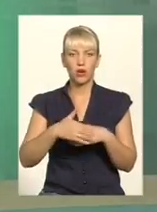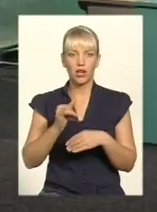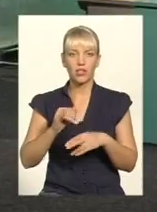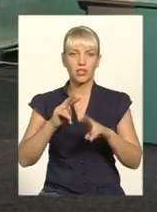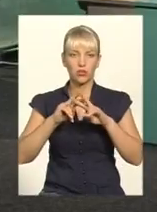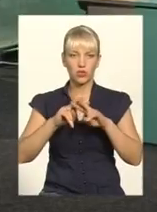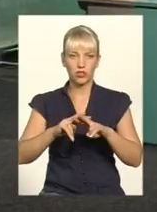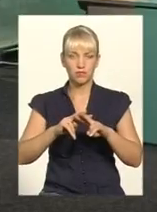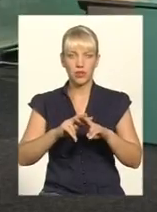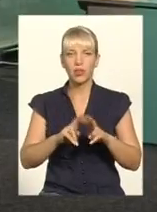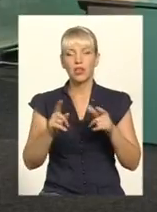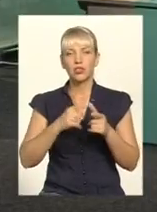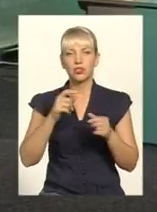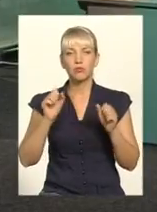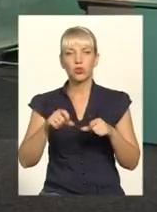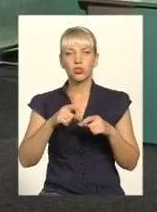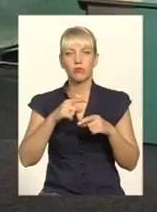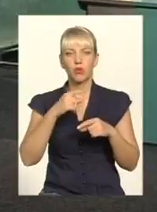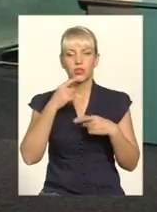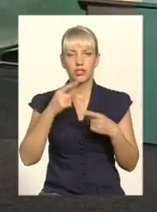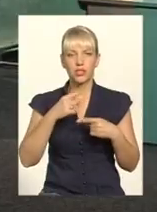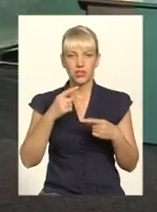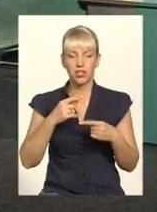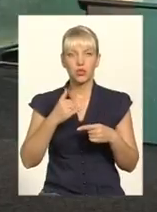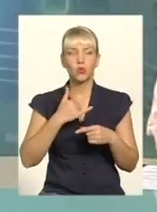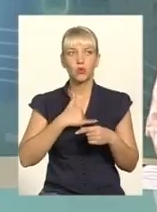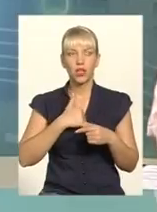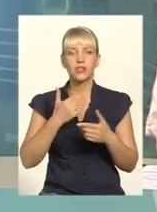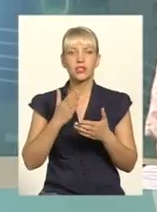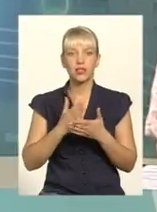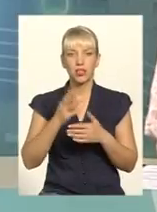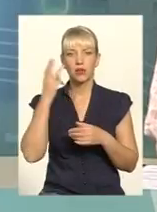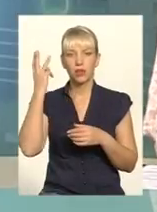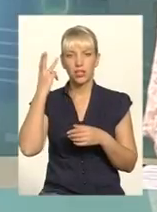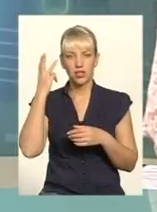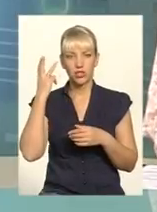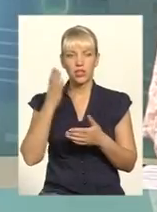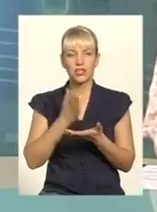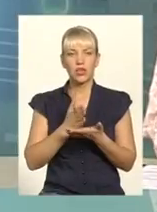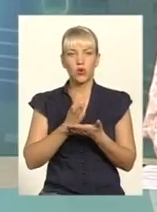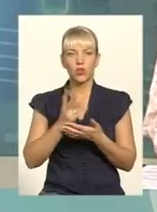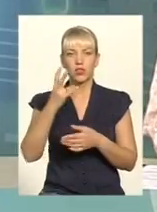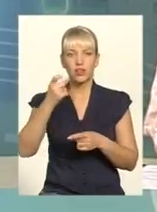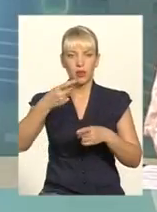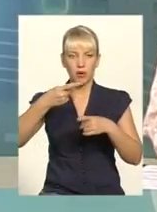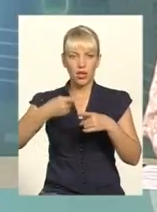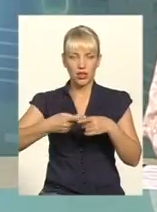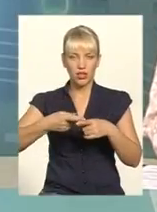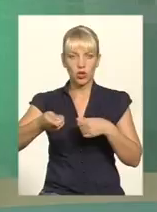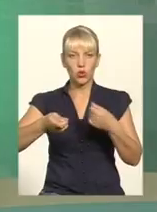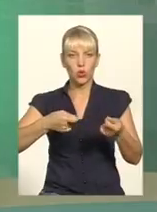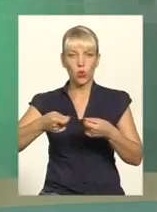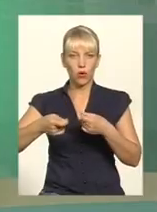Чи можна сказати, власне, в нас є, Хмельниччина знаходиться на перетині торгових шляхів,